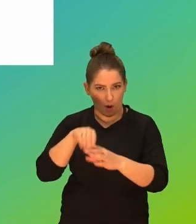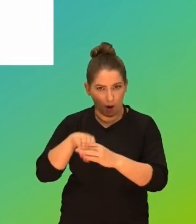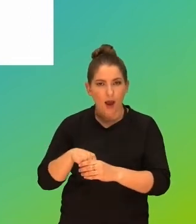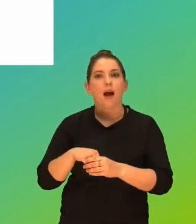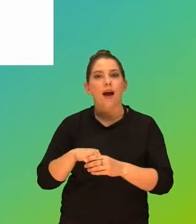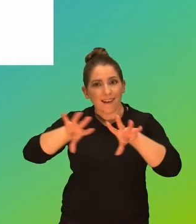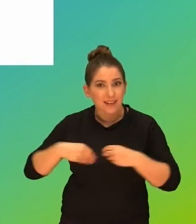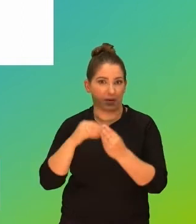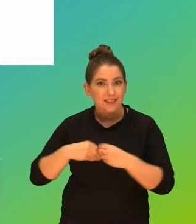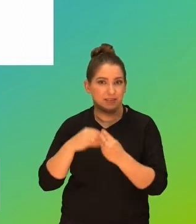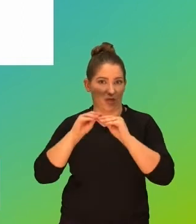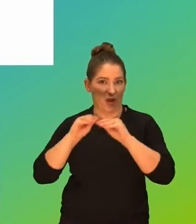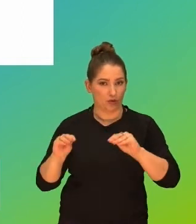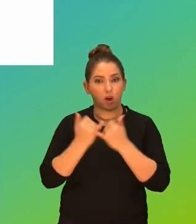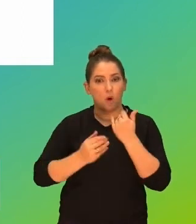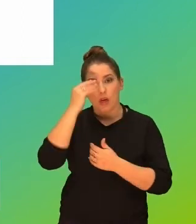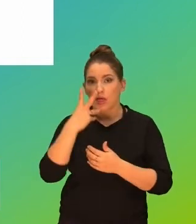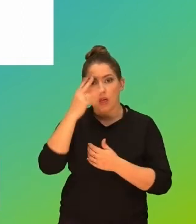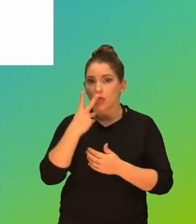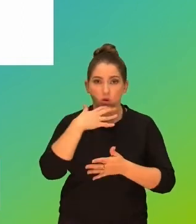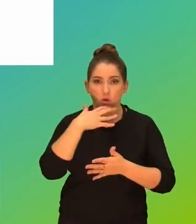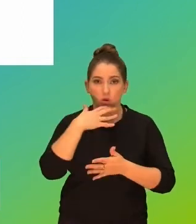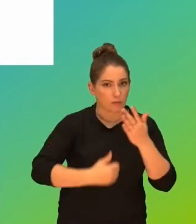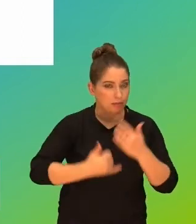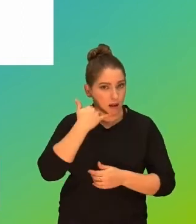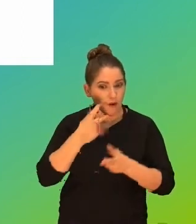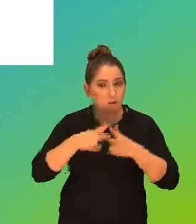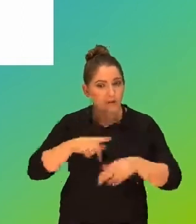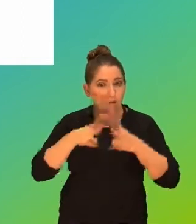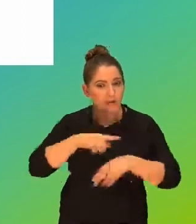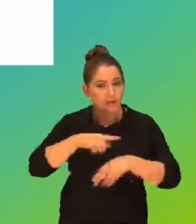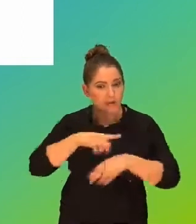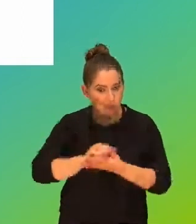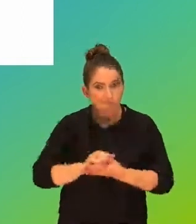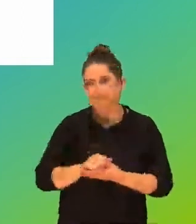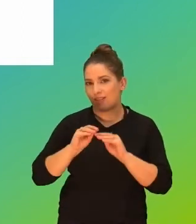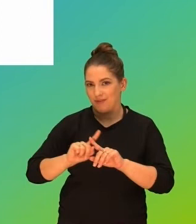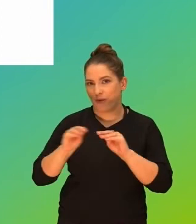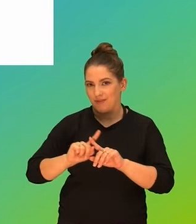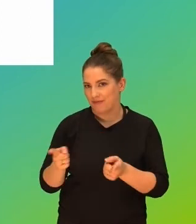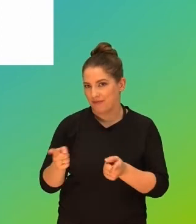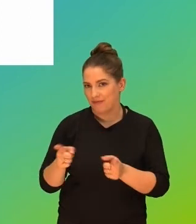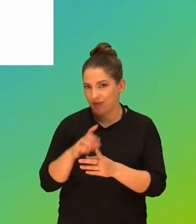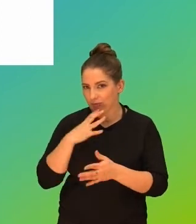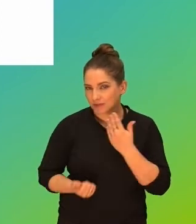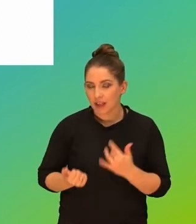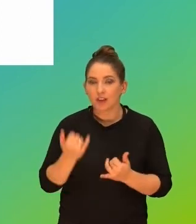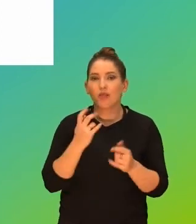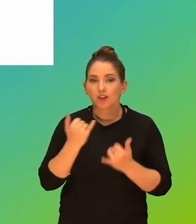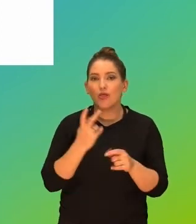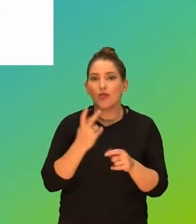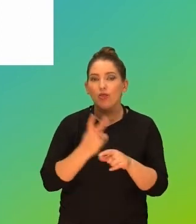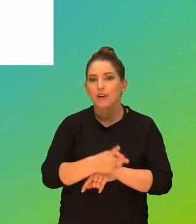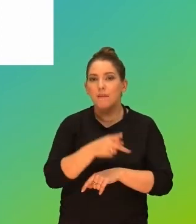łącznie z nauczycielem. Czyli jeżeli uczniowie nie korzystają z komórki podczas zajęć, nie korzysta też nauczyciel. Jeżeli są one